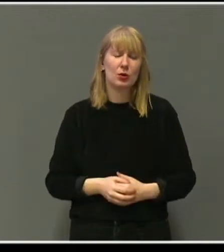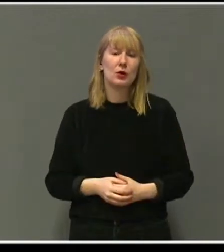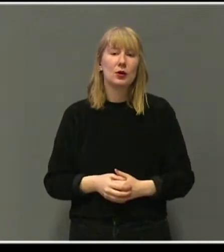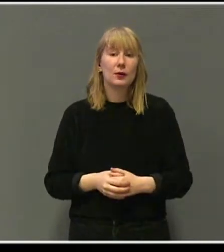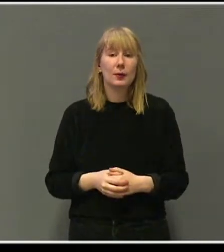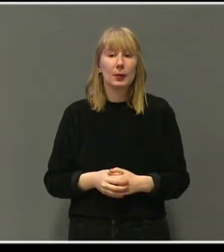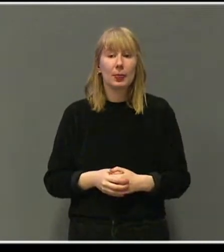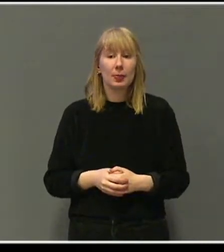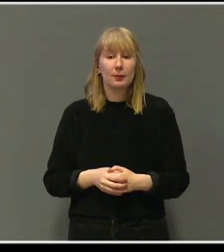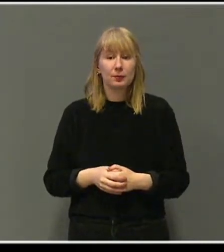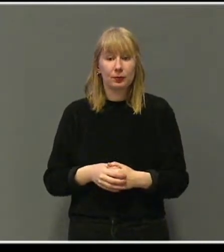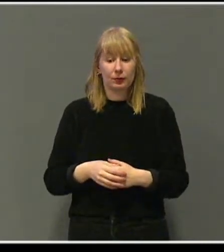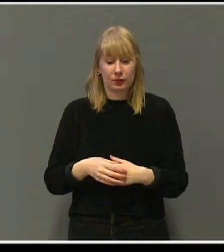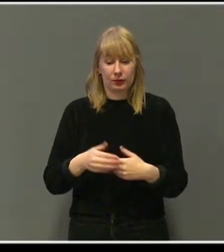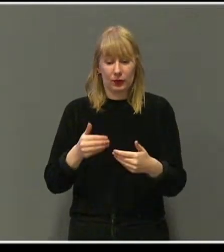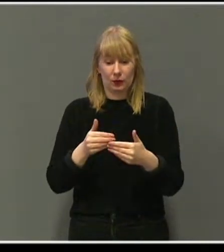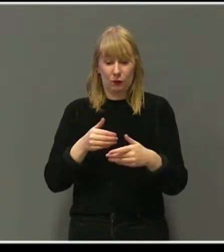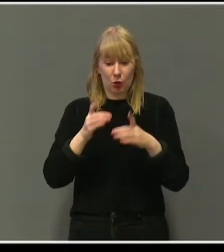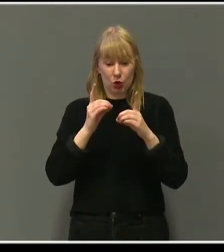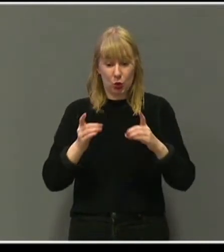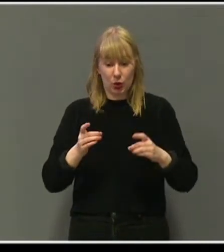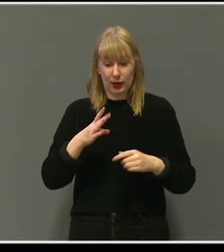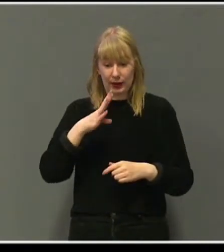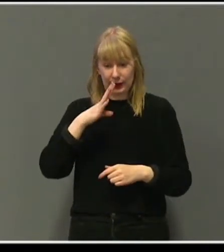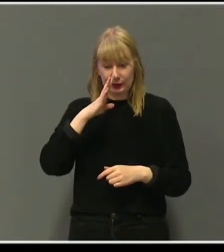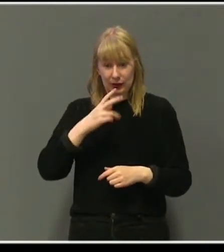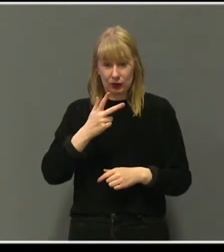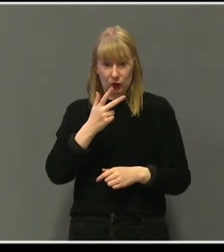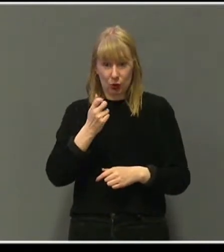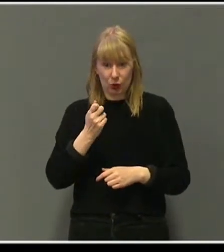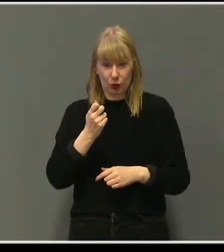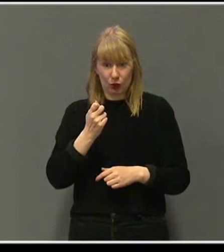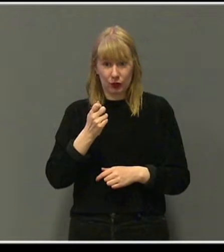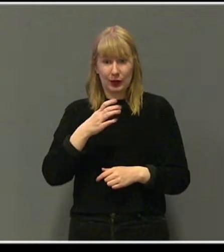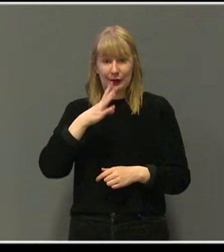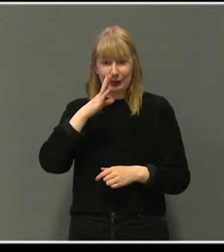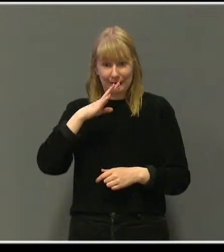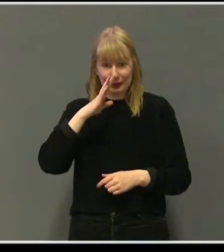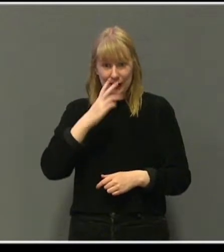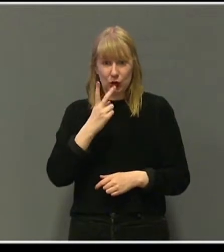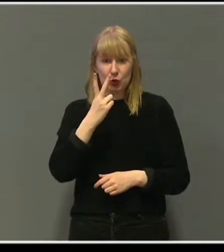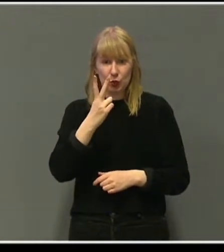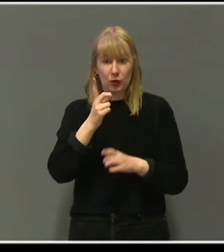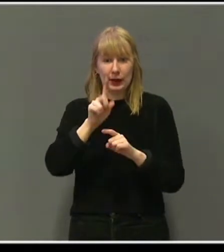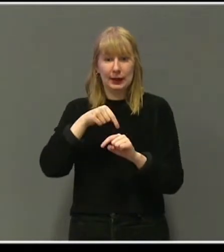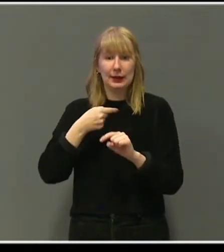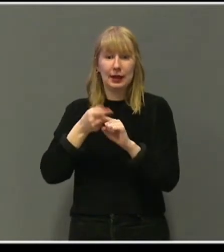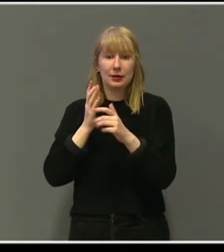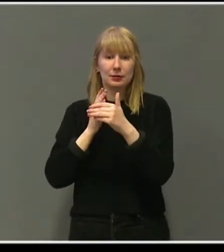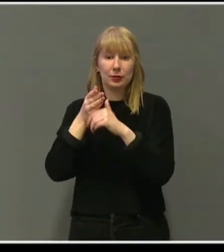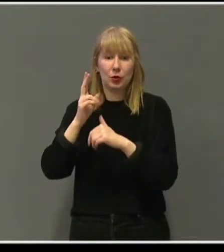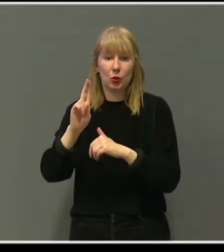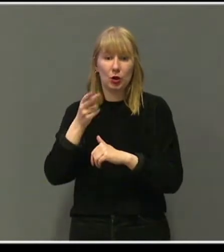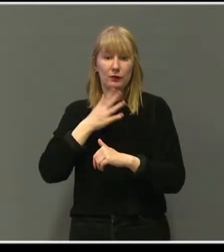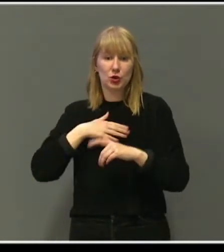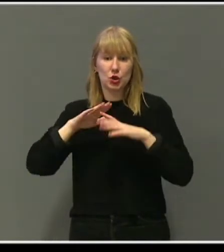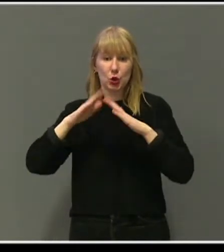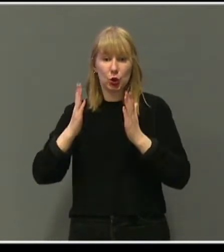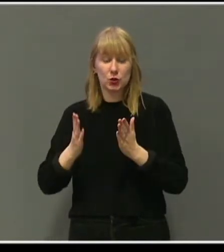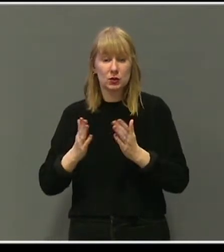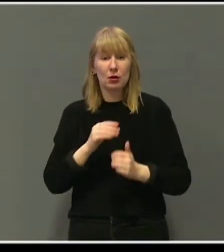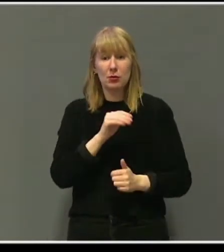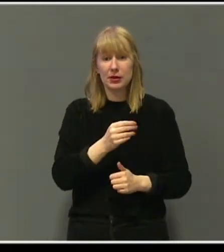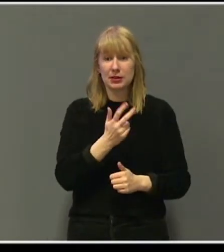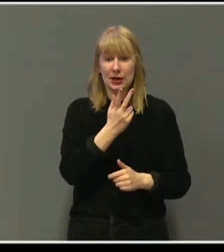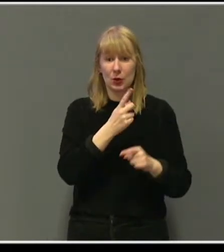Like før juli 1992, møtte vi på Ulvold sykehus igjen. Mats var tre og et halvt år.